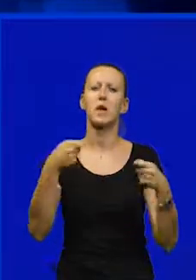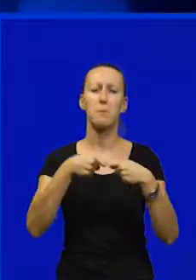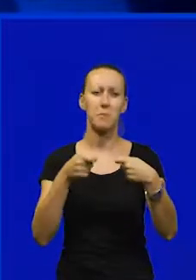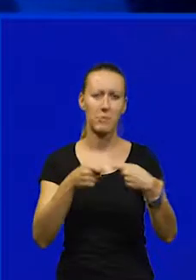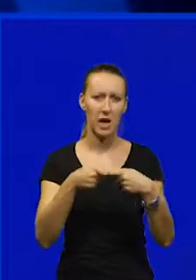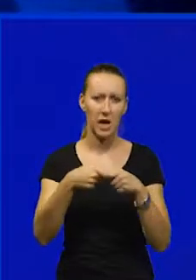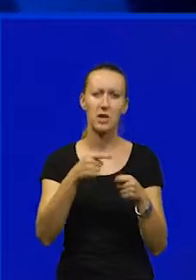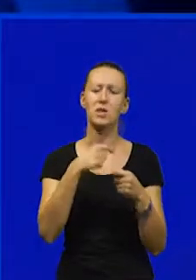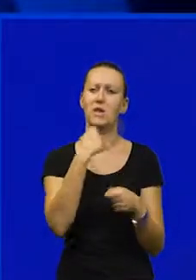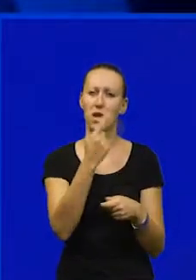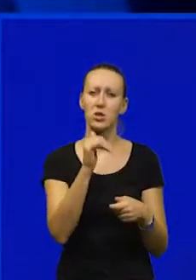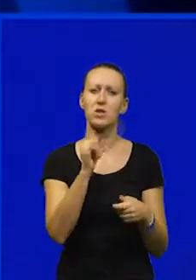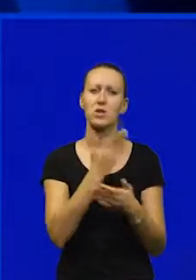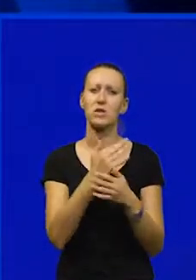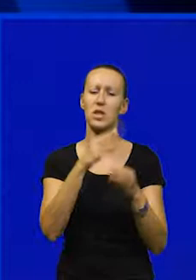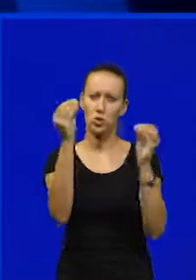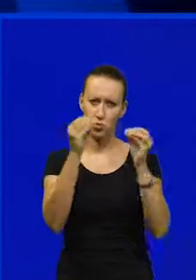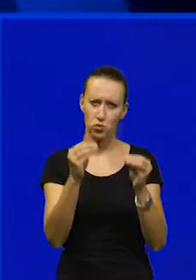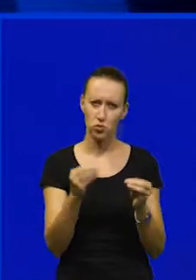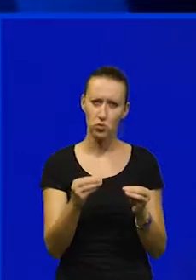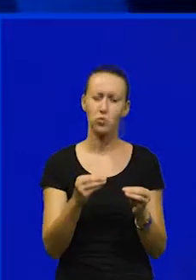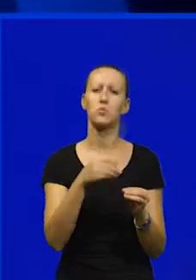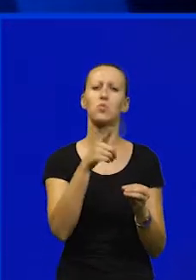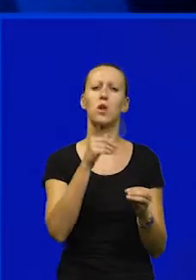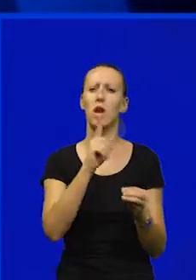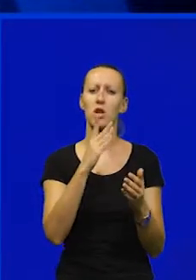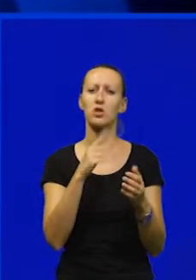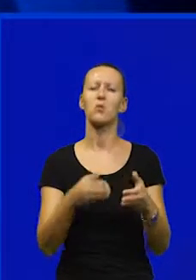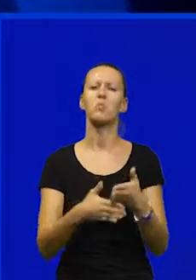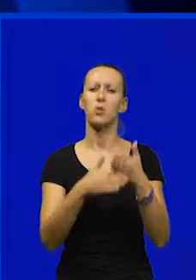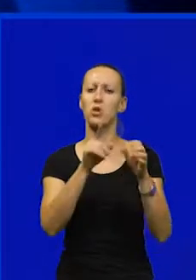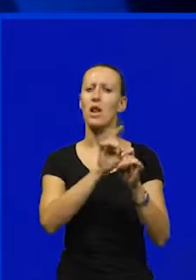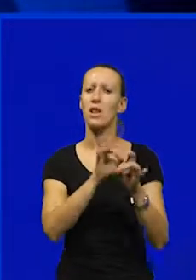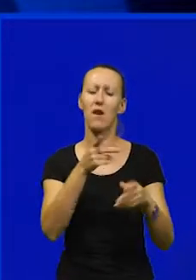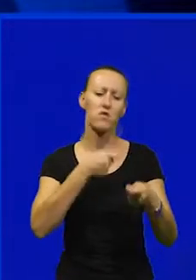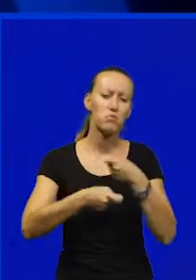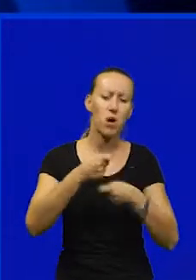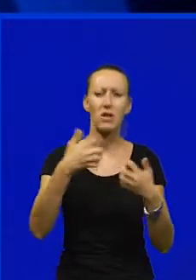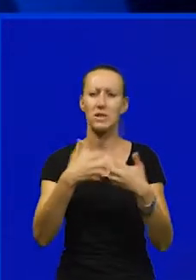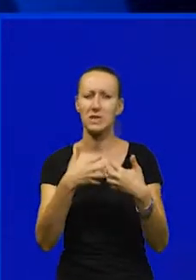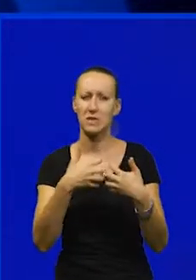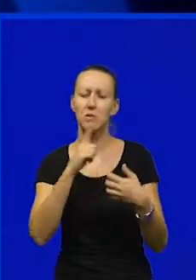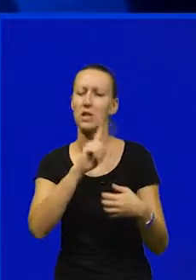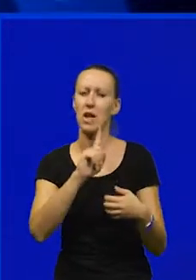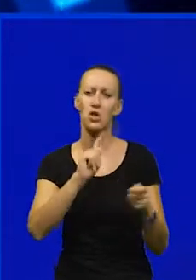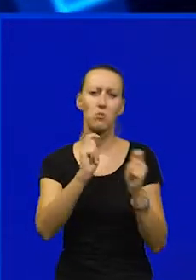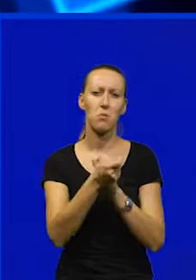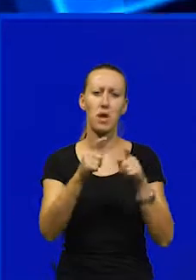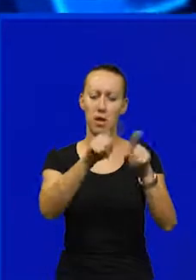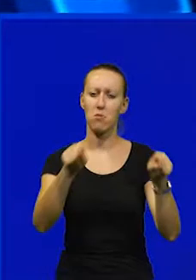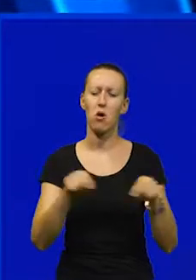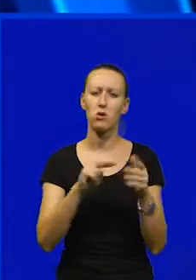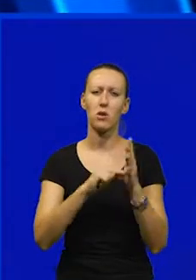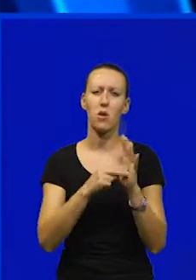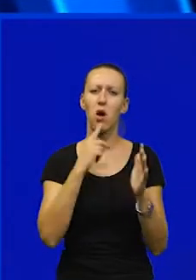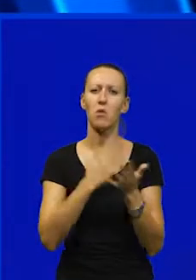partnerima poručuju da za restrukturiranje neće podržati nikakve špekulacije sa zemljištem i neće mijenjati prostorni plan